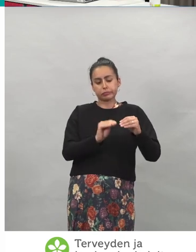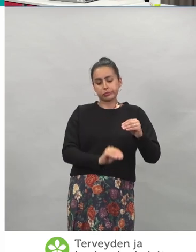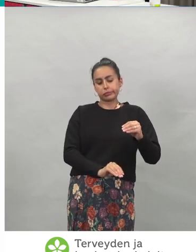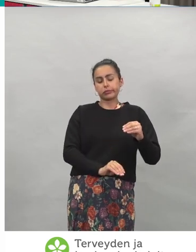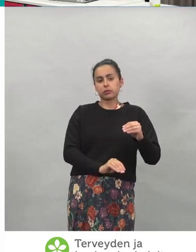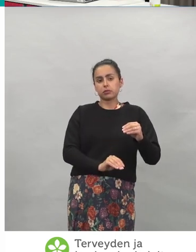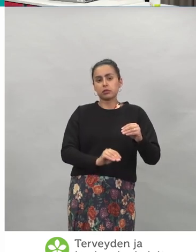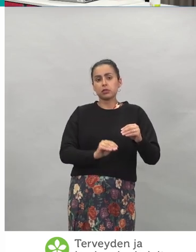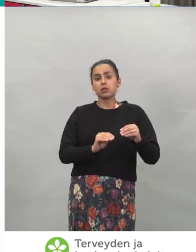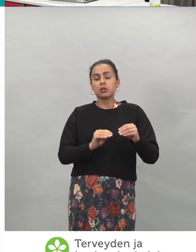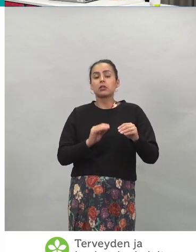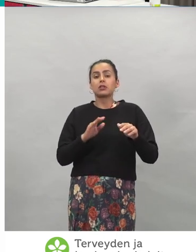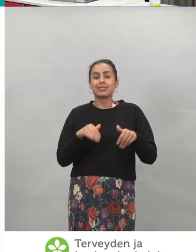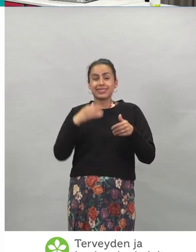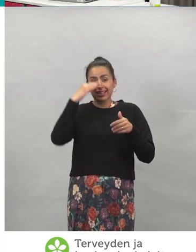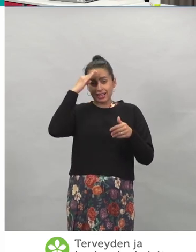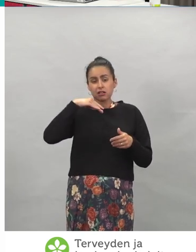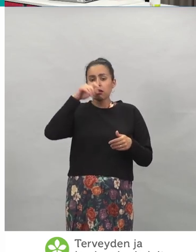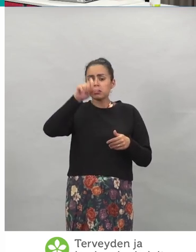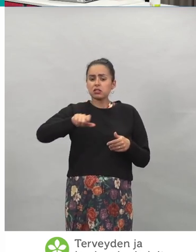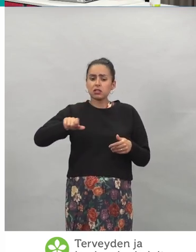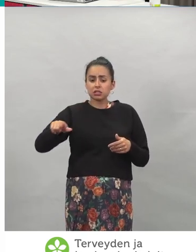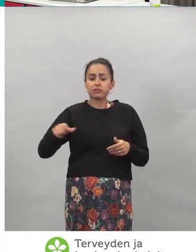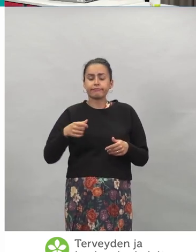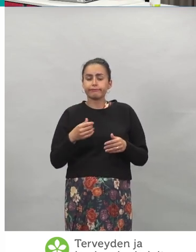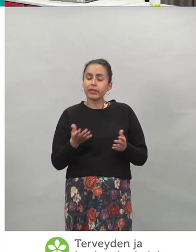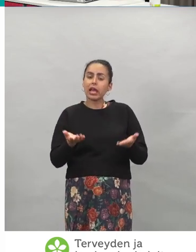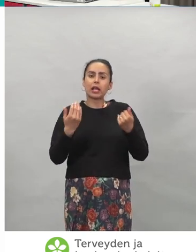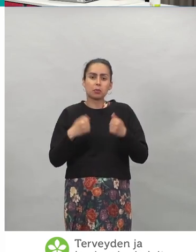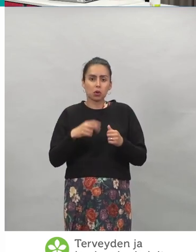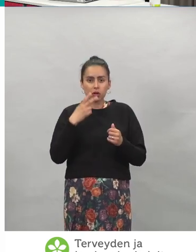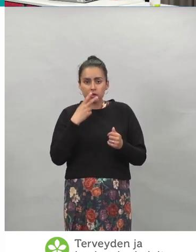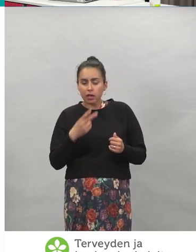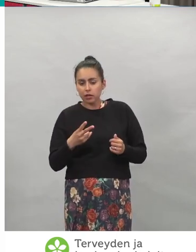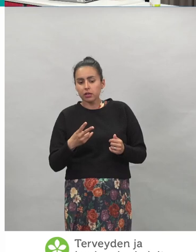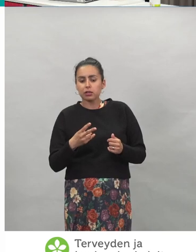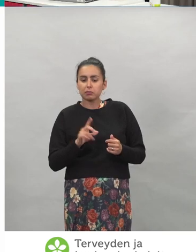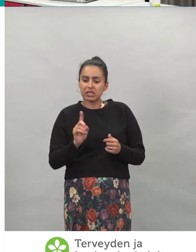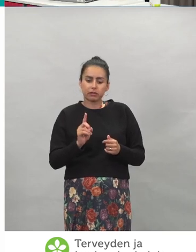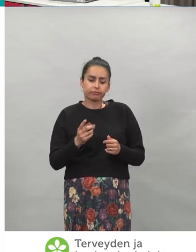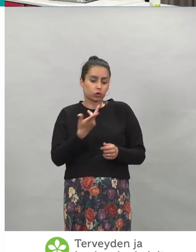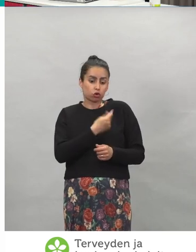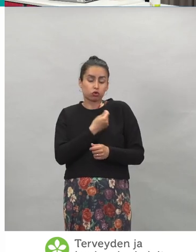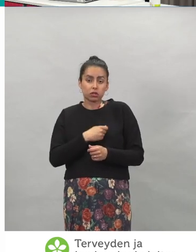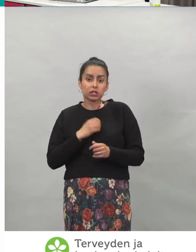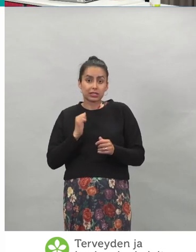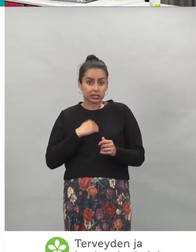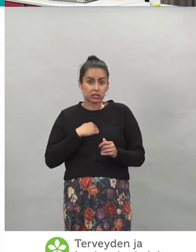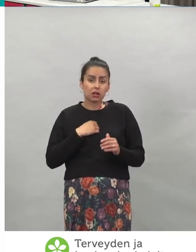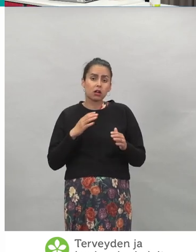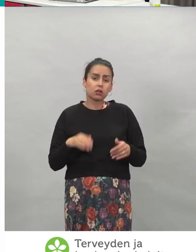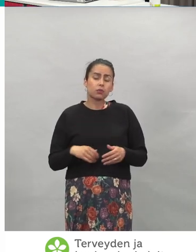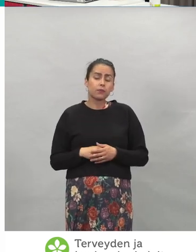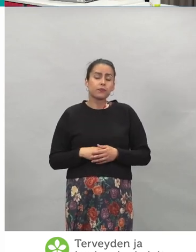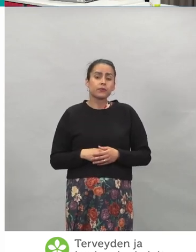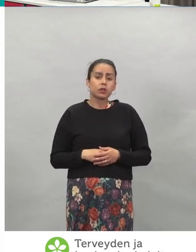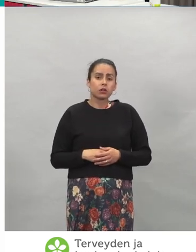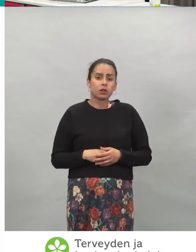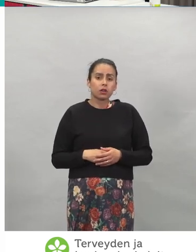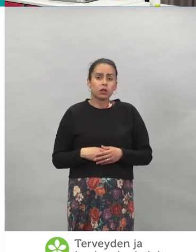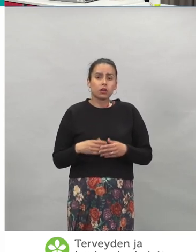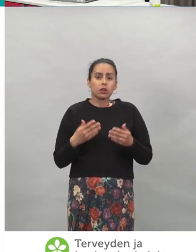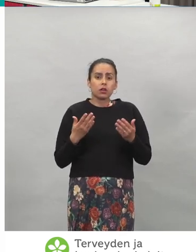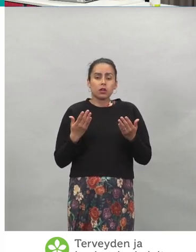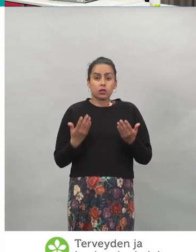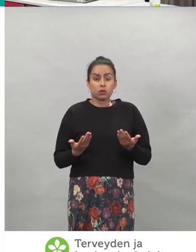Tiedot niin, että kansalaisen on helppo sitten nähdä hänelle annetut rokotukset. Nyt siellä, jos tällä hetkellä se